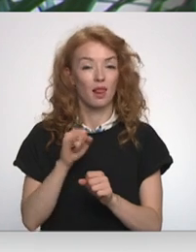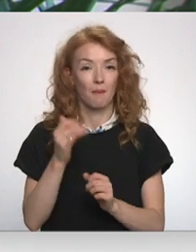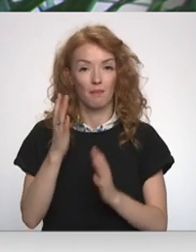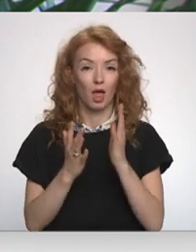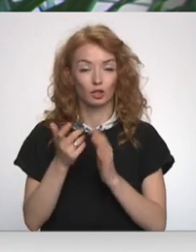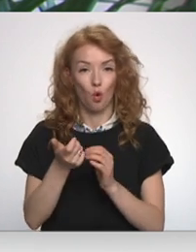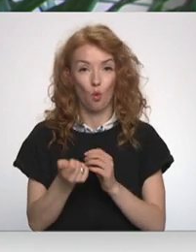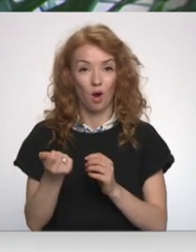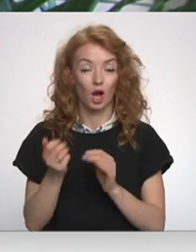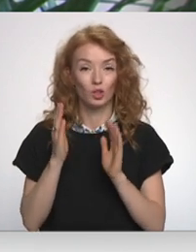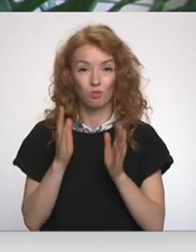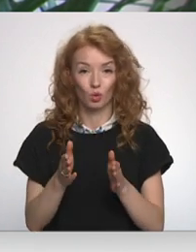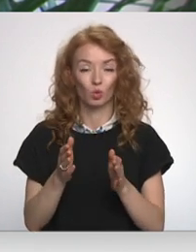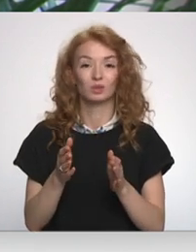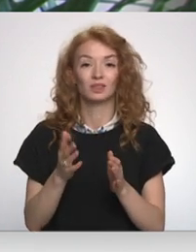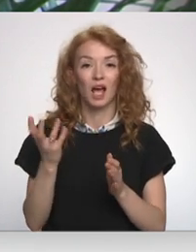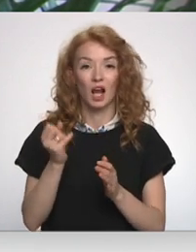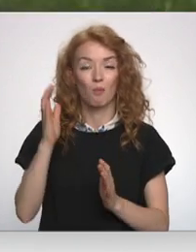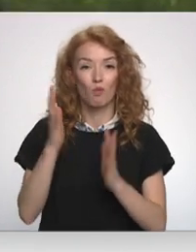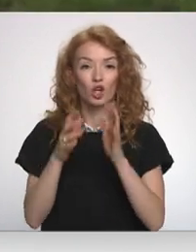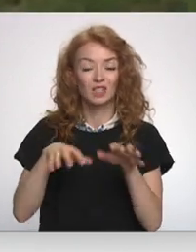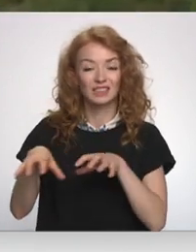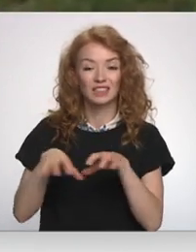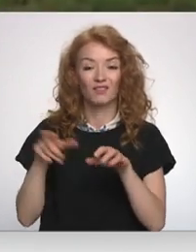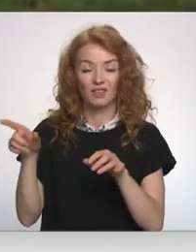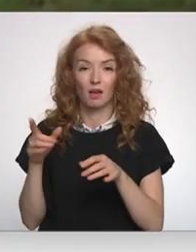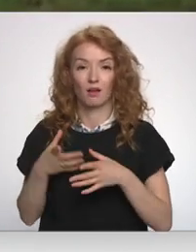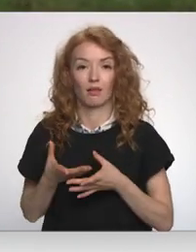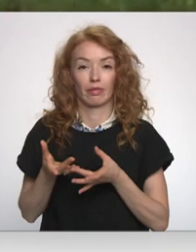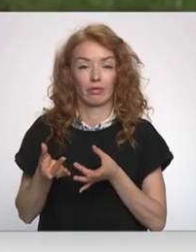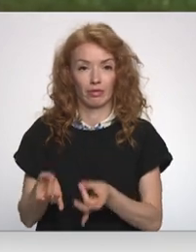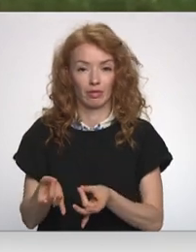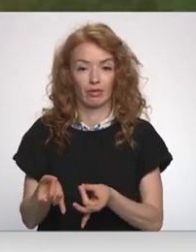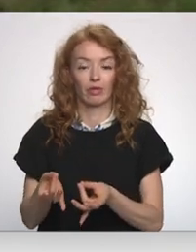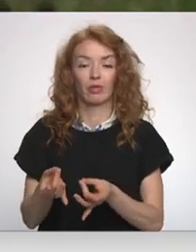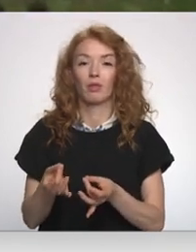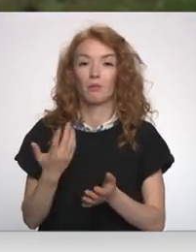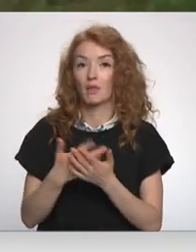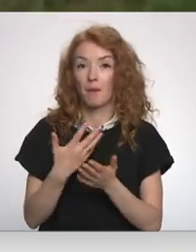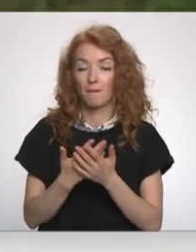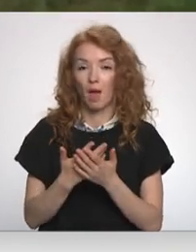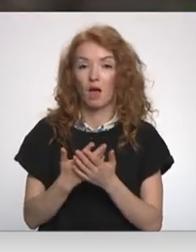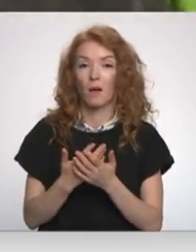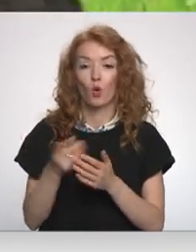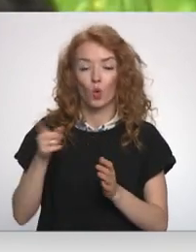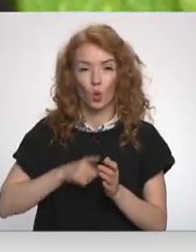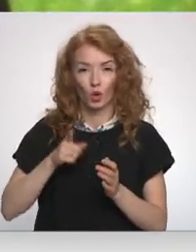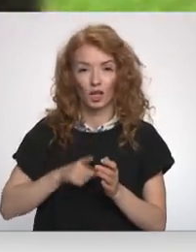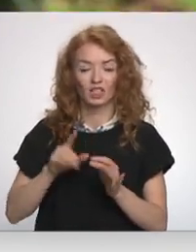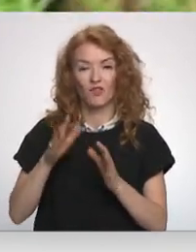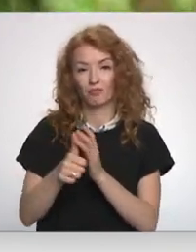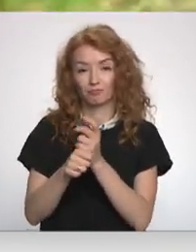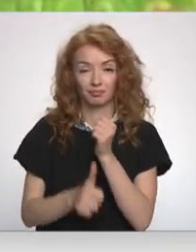meža ogas būs kontaktā ar meža dzīvniekām, kontakt ar meža dzīvniekiem, piemēram, ar viņu urīnu vai ar